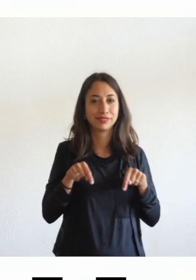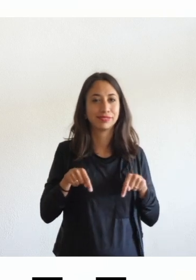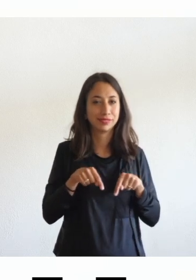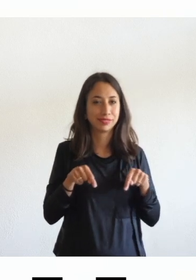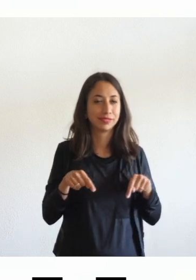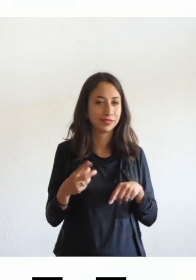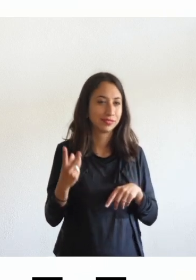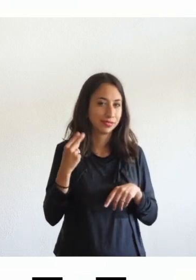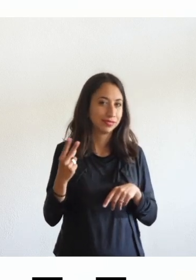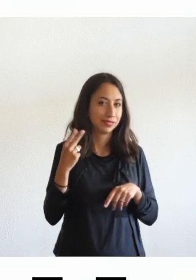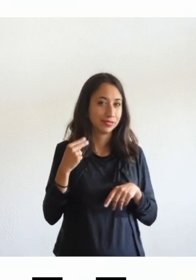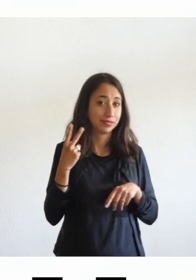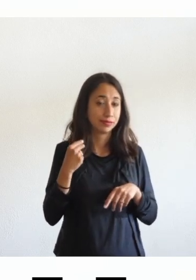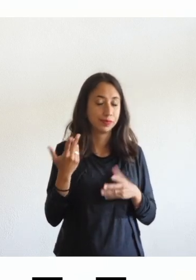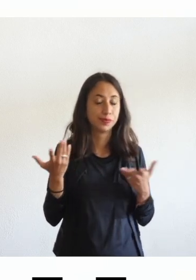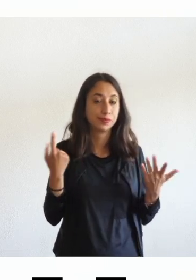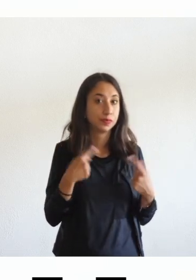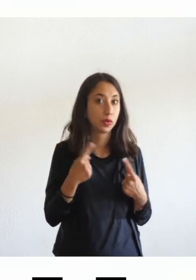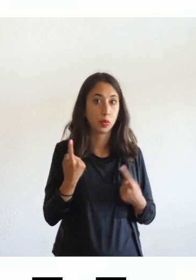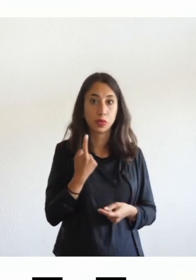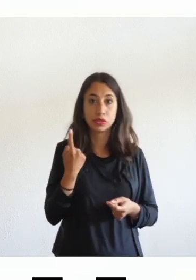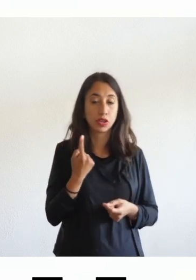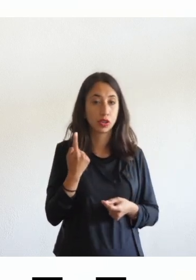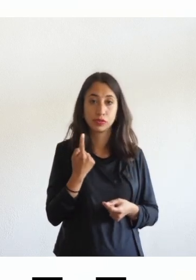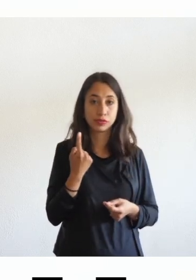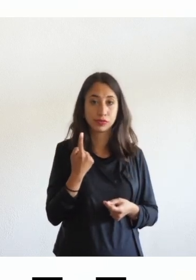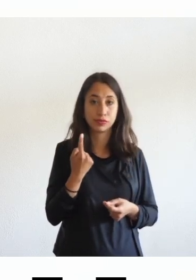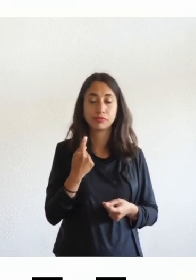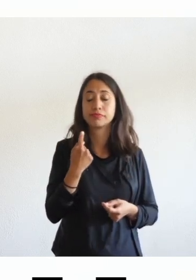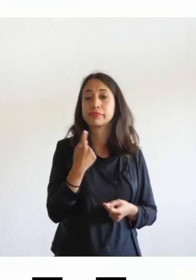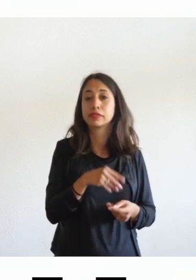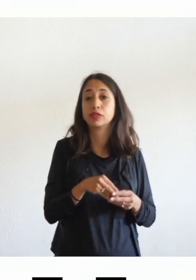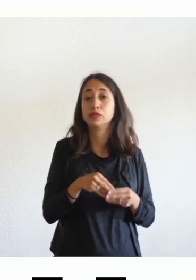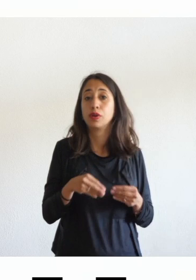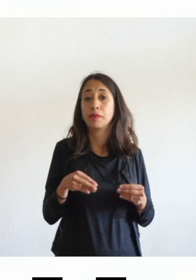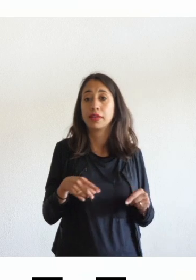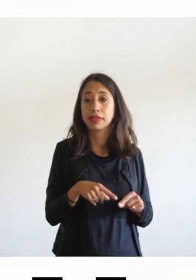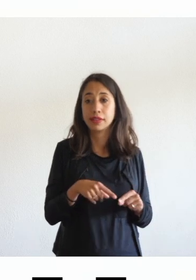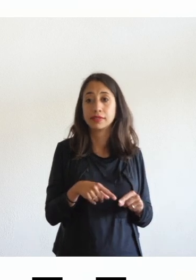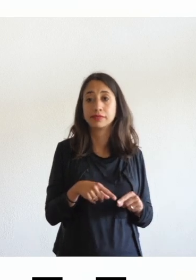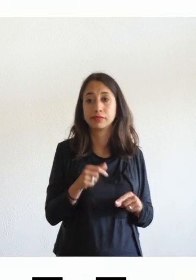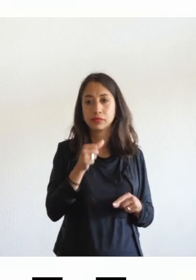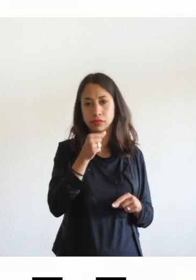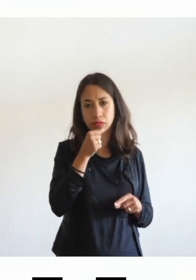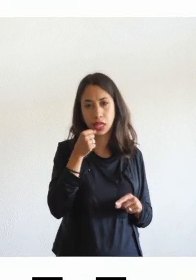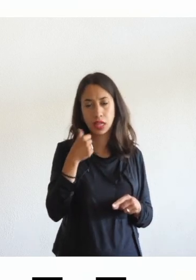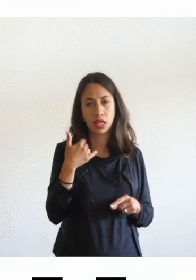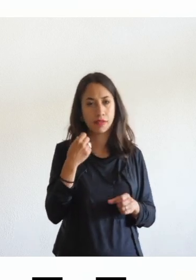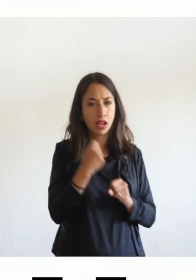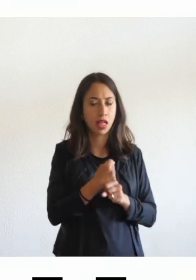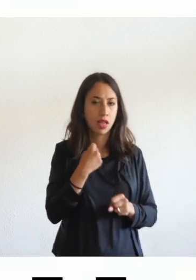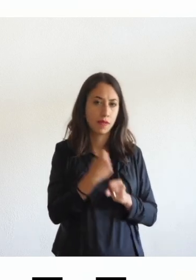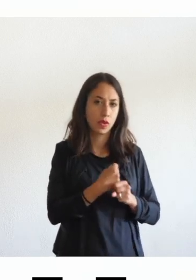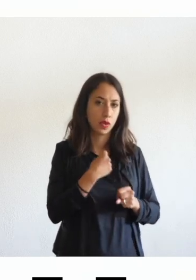Chiaramente erano tutti strumenti che richiedevano un grosso lavoro dietro